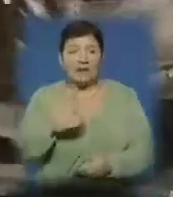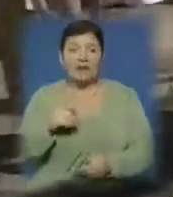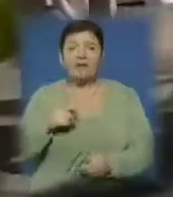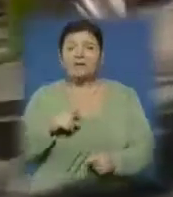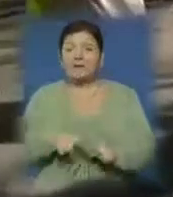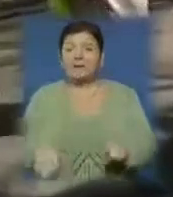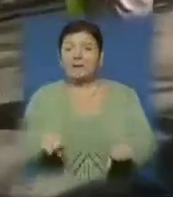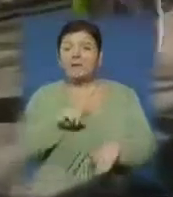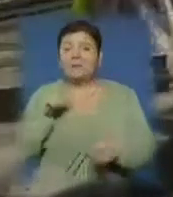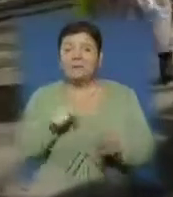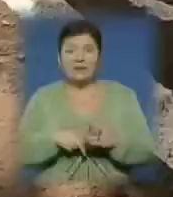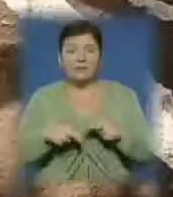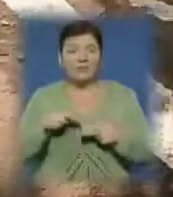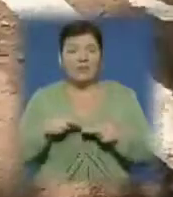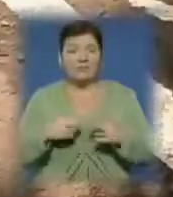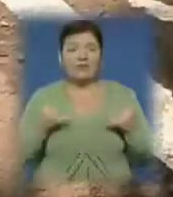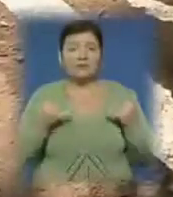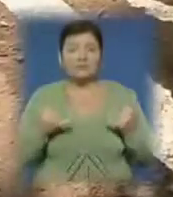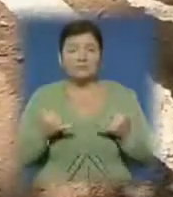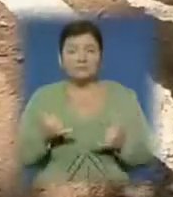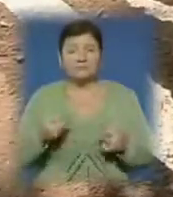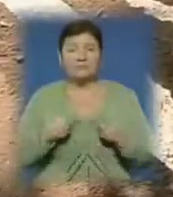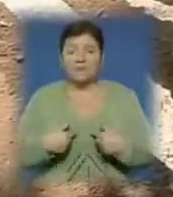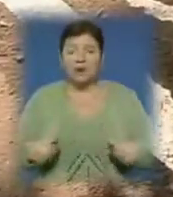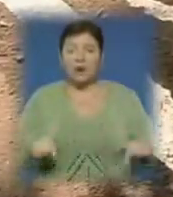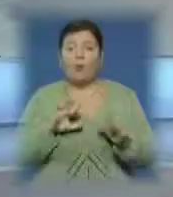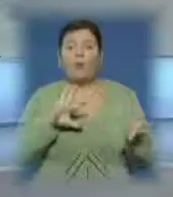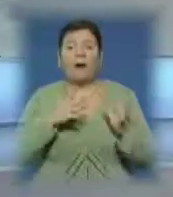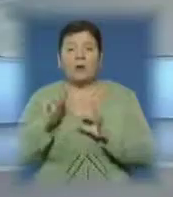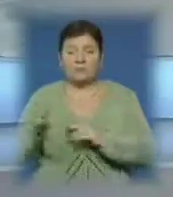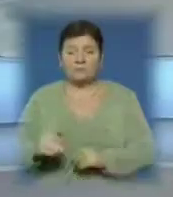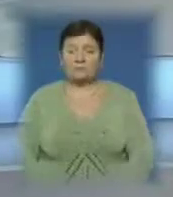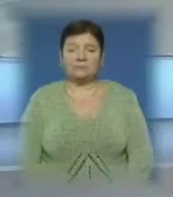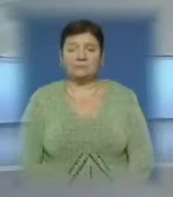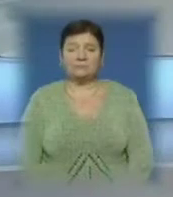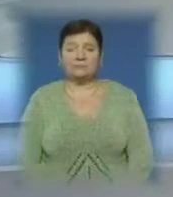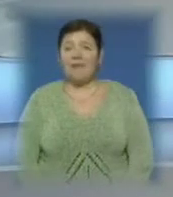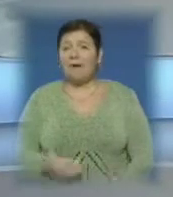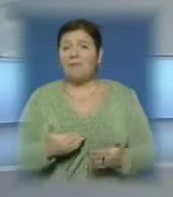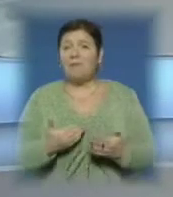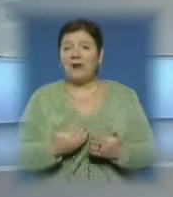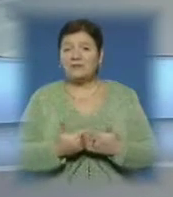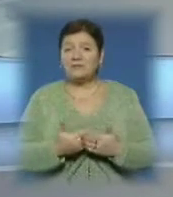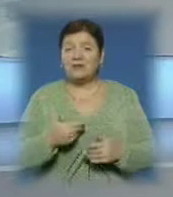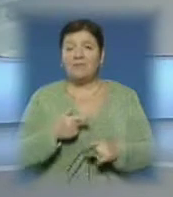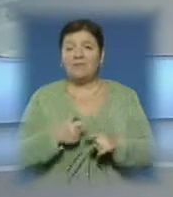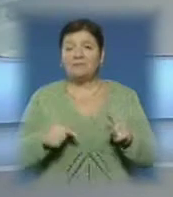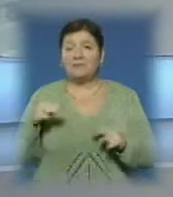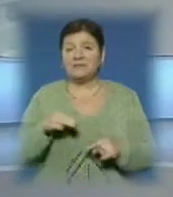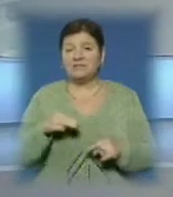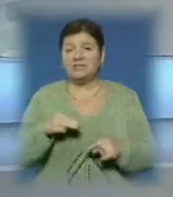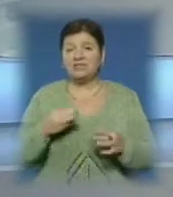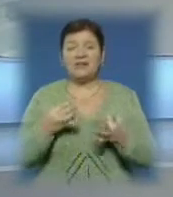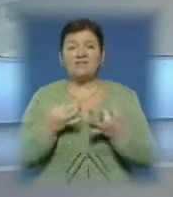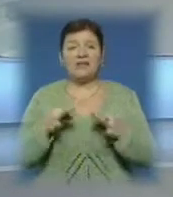нагальне питання – будівництво сучасного велокомплексу в Боздеському парку. Майже півтисячі вільних місць в